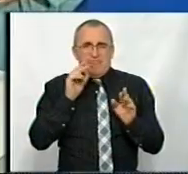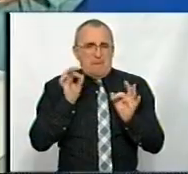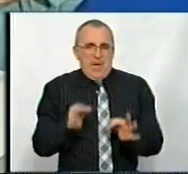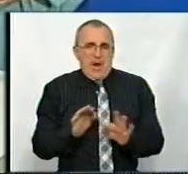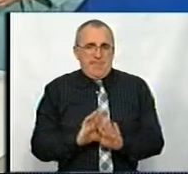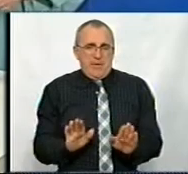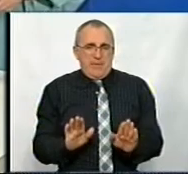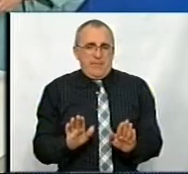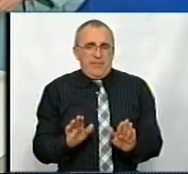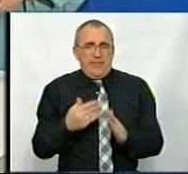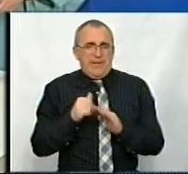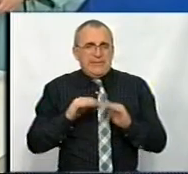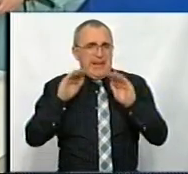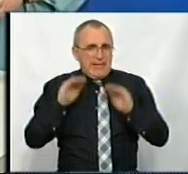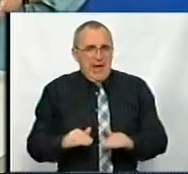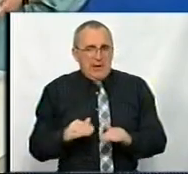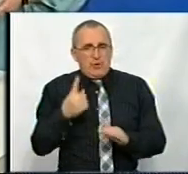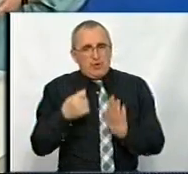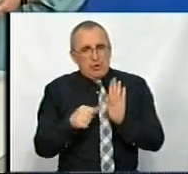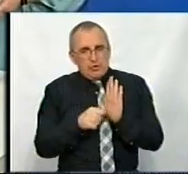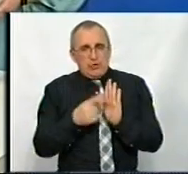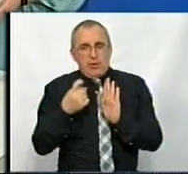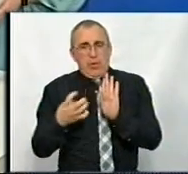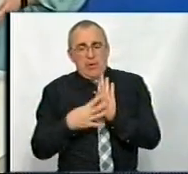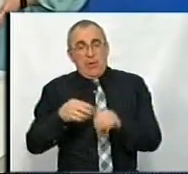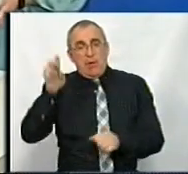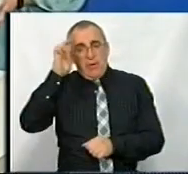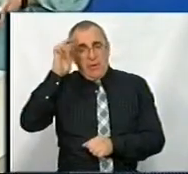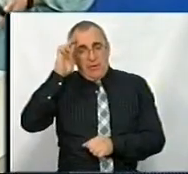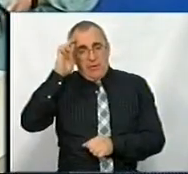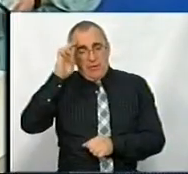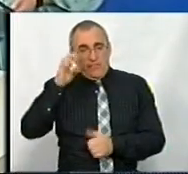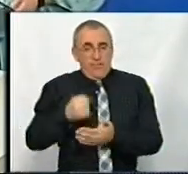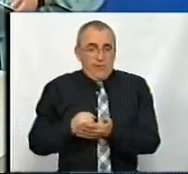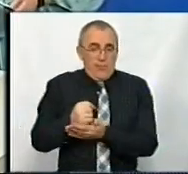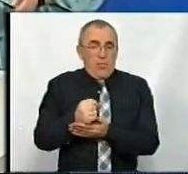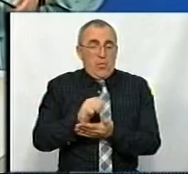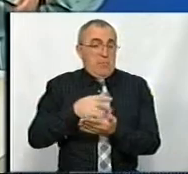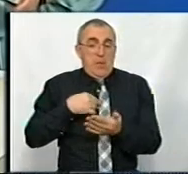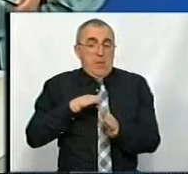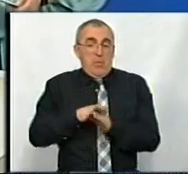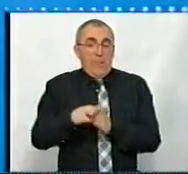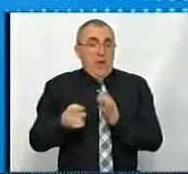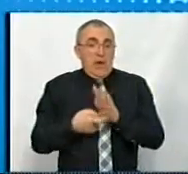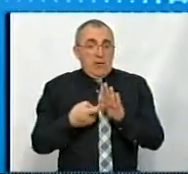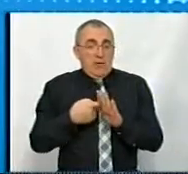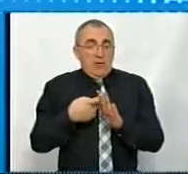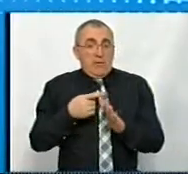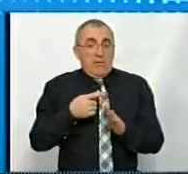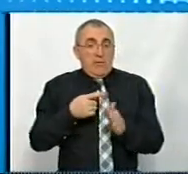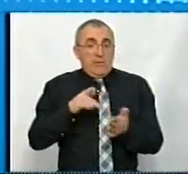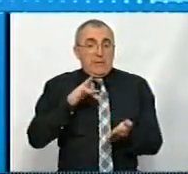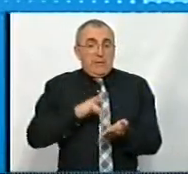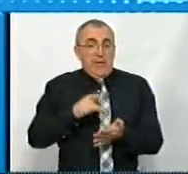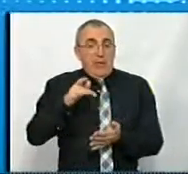те, що найнижчі, наприклад, 106, 109, держава висунула вимоги, не ми ж проводимо екзамени. Пам'ятаєте, це робить Центр